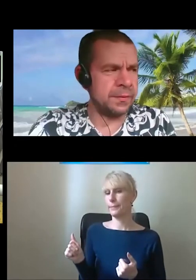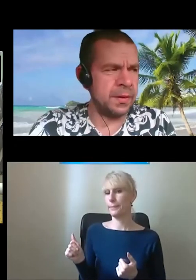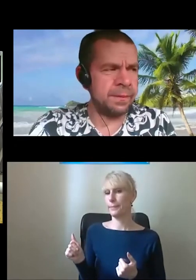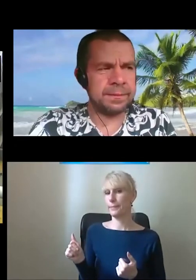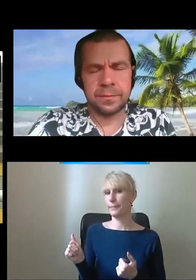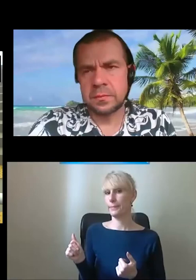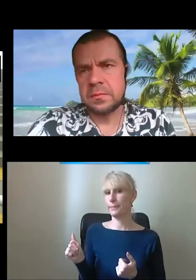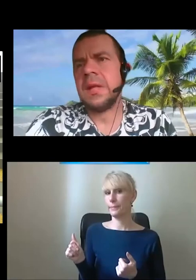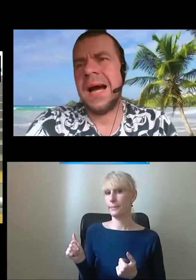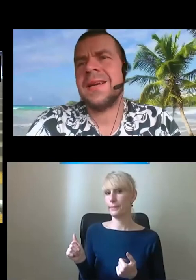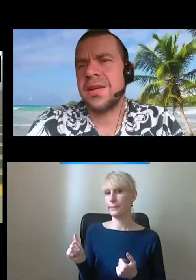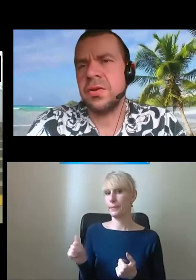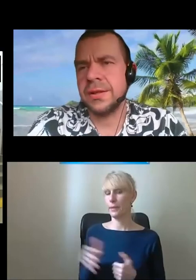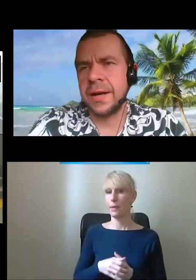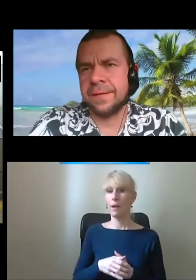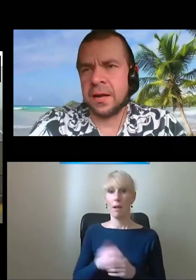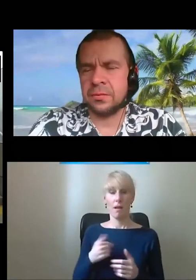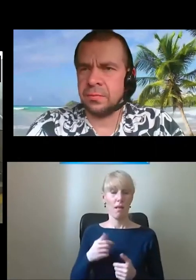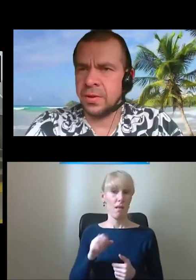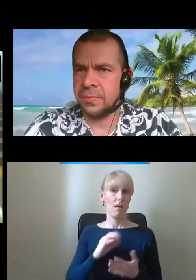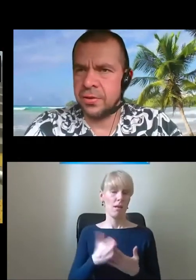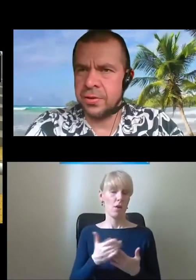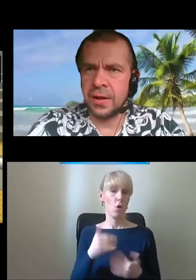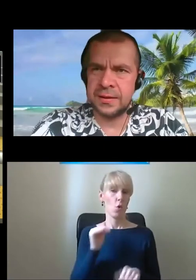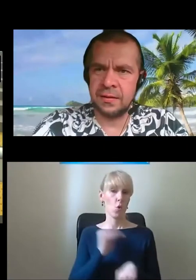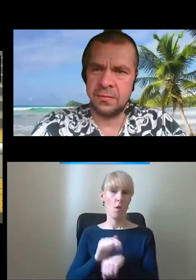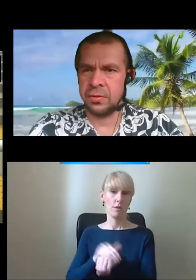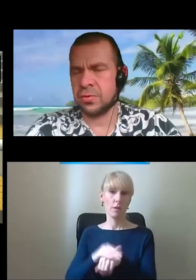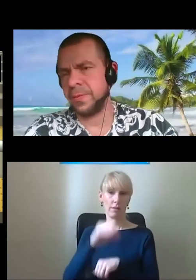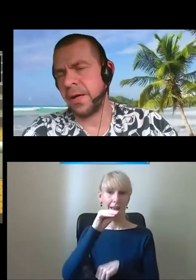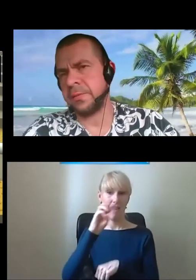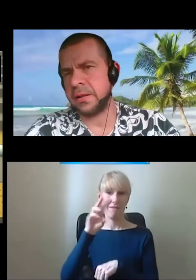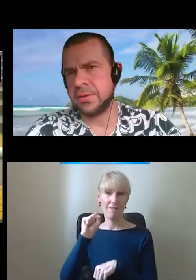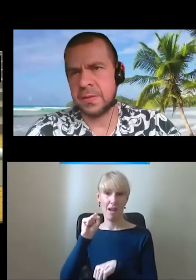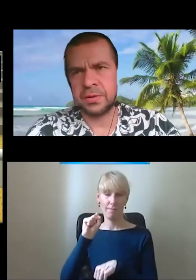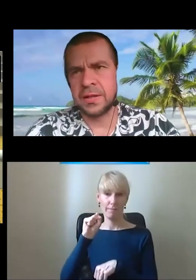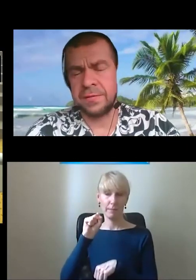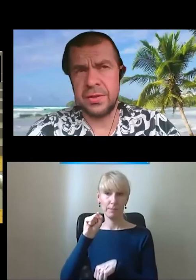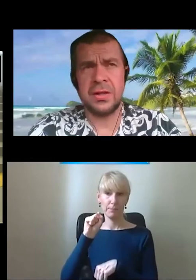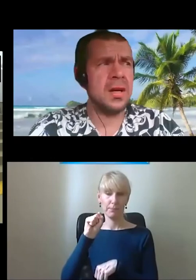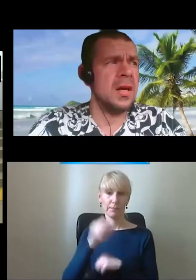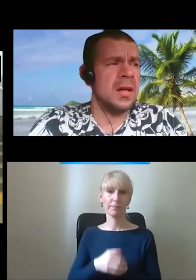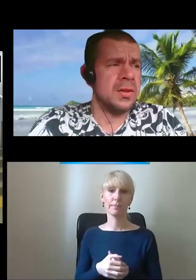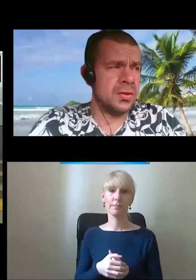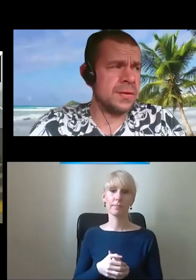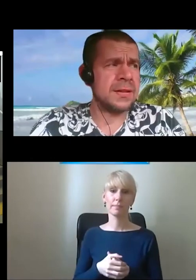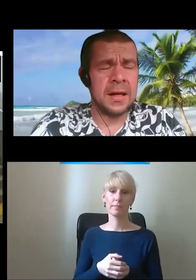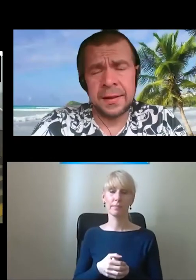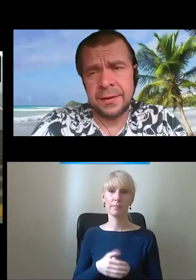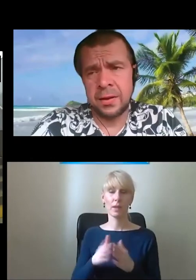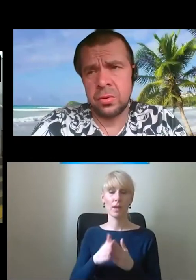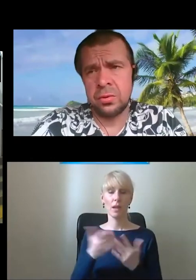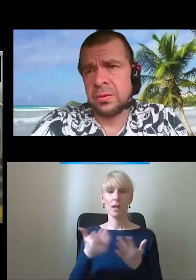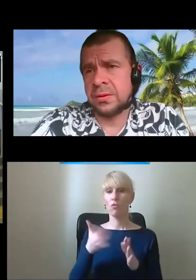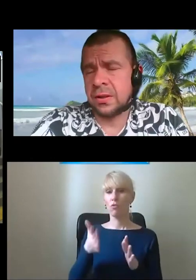niepełnosprawnym, ale nasza koleżanka Ewa, którą też mieliście okazję, którzy dbają na naszych spotkaniach widzieć, jeżdżąca na